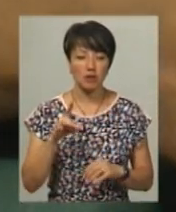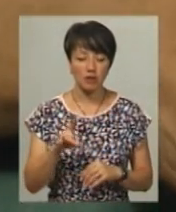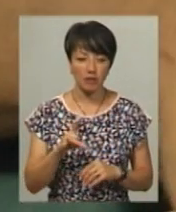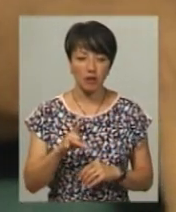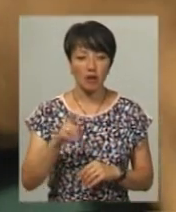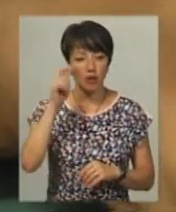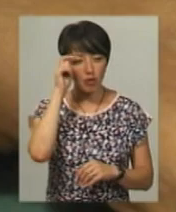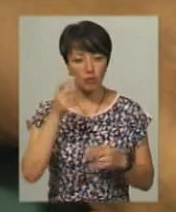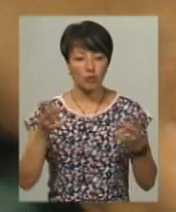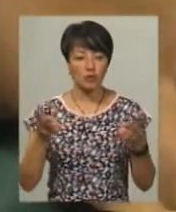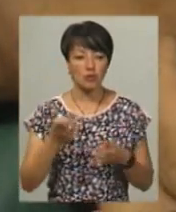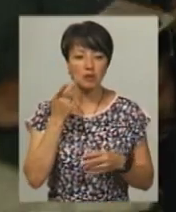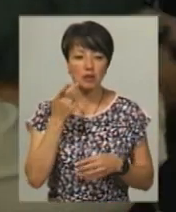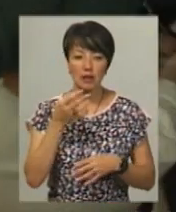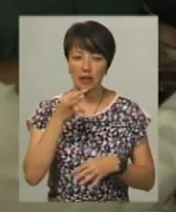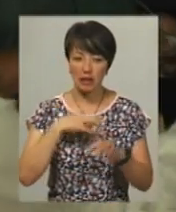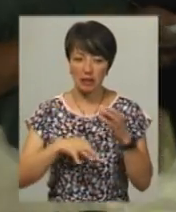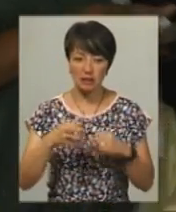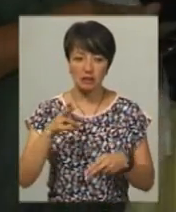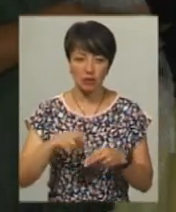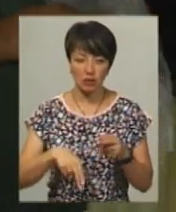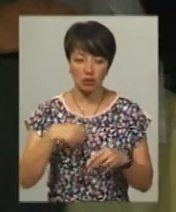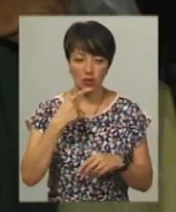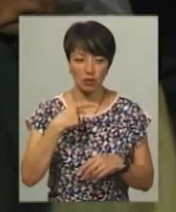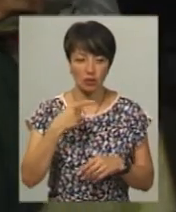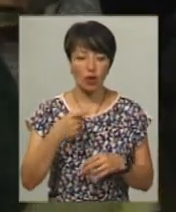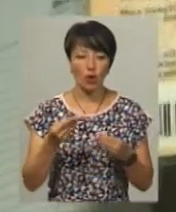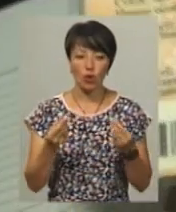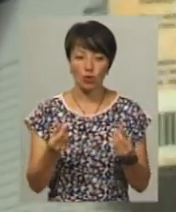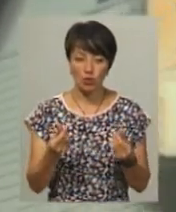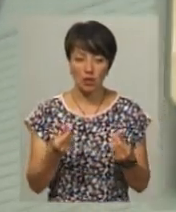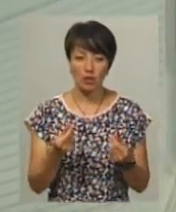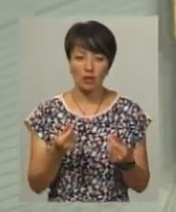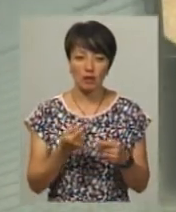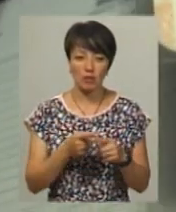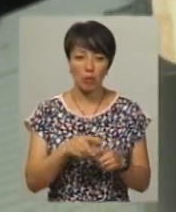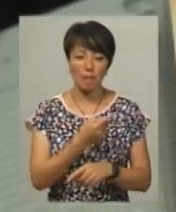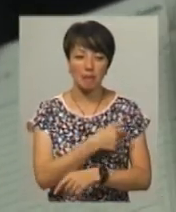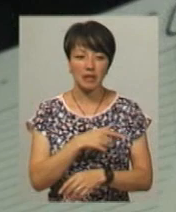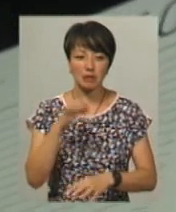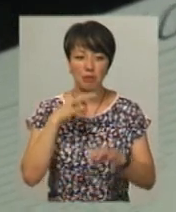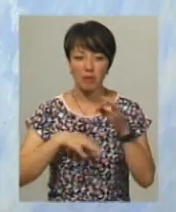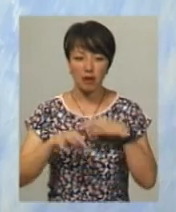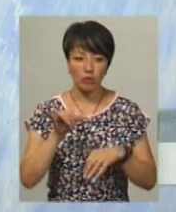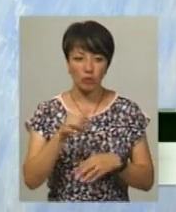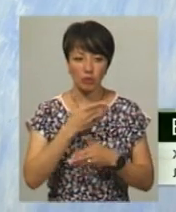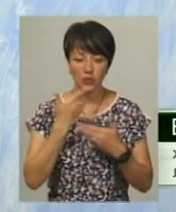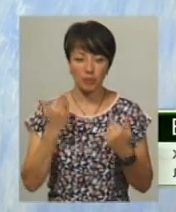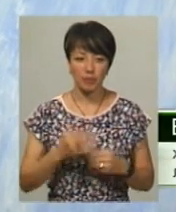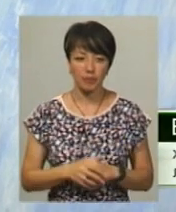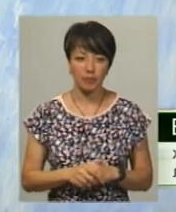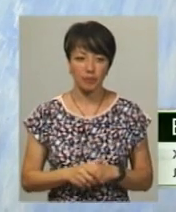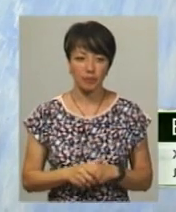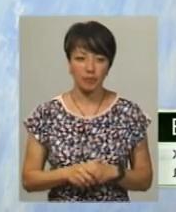Василю постійно потрібні ліки, зараз вони саме закінчилися, каже чоловік. Тільки грошей на медичні седативні препарати в нього немає. Мені дає